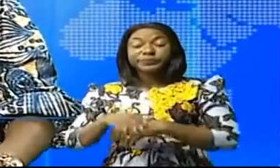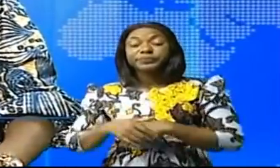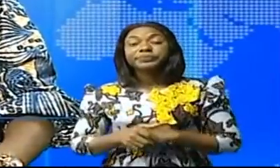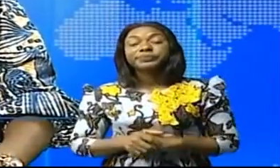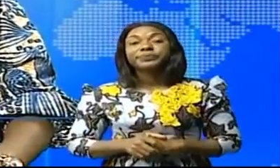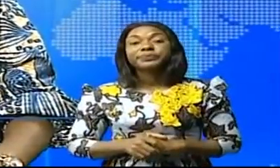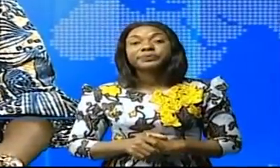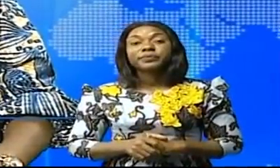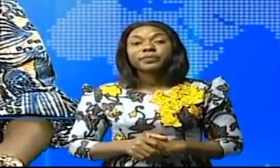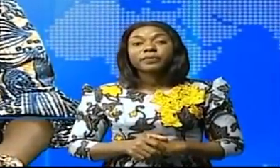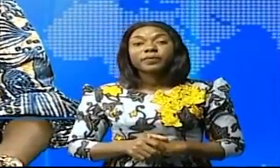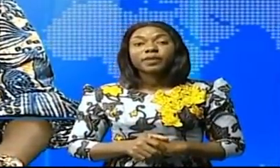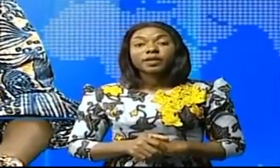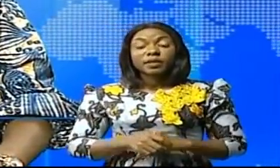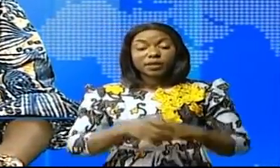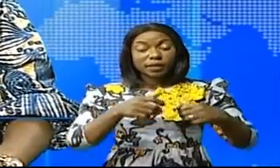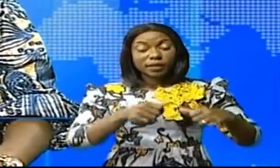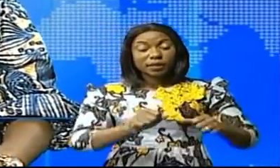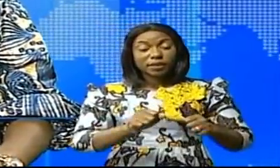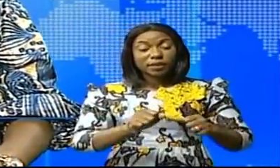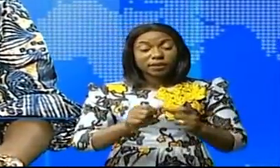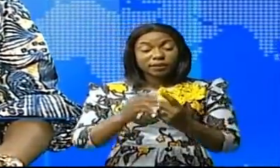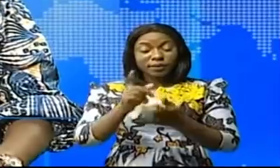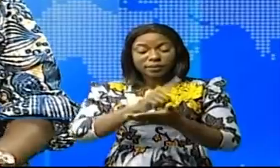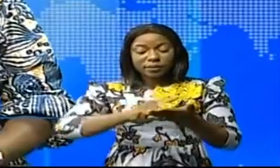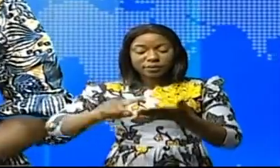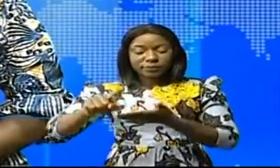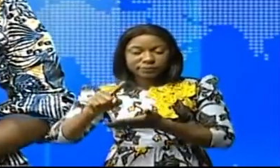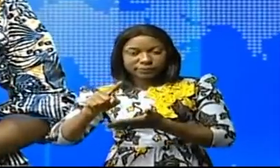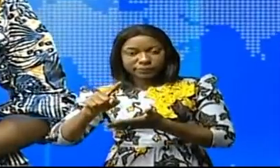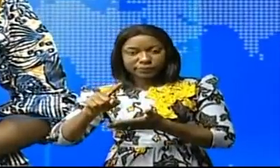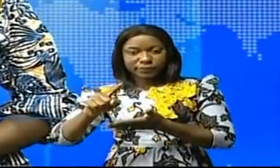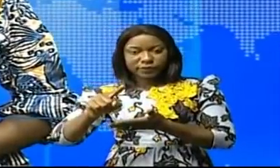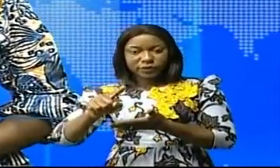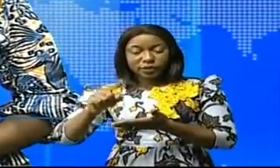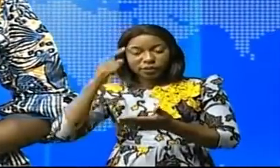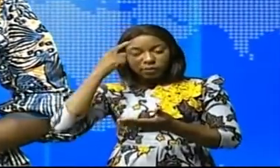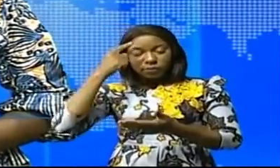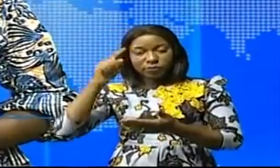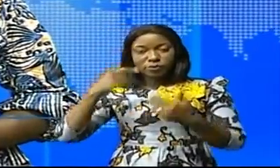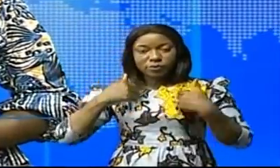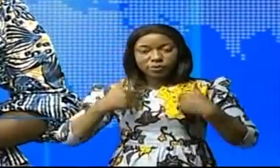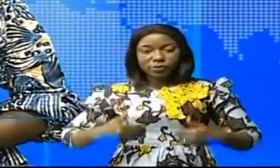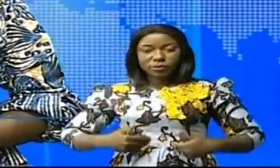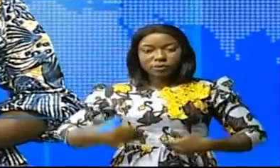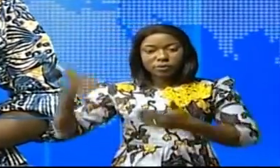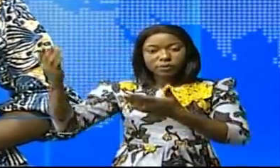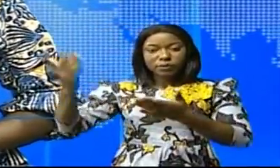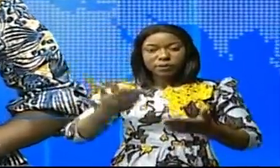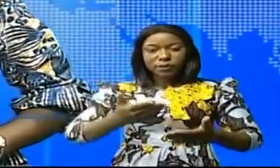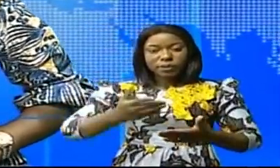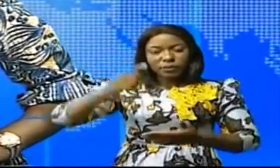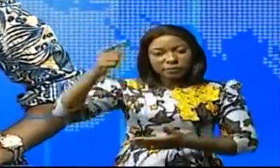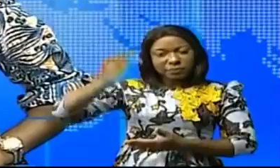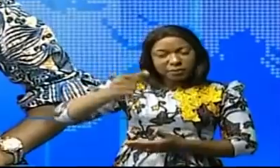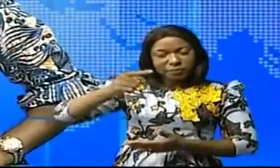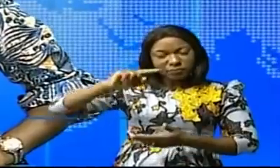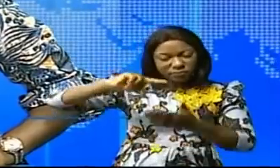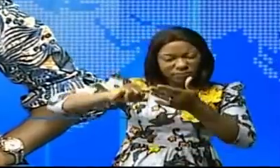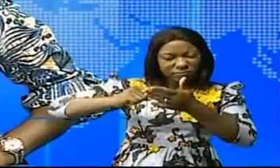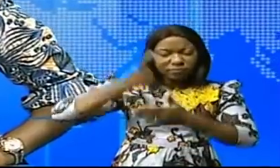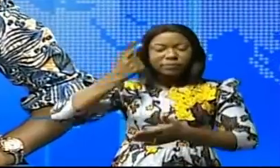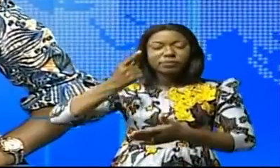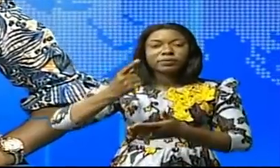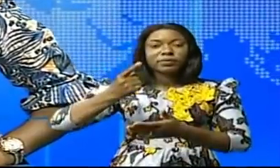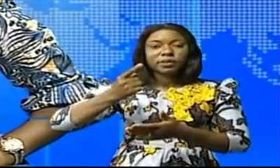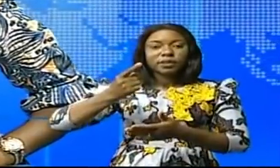Il ne reste plus que quelques semaines pour que le relique du tout premier Premier ministre congolais